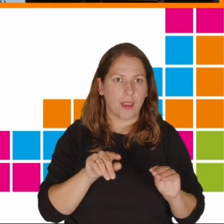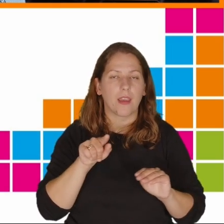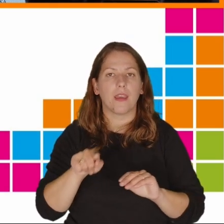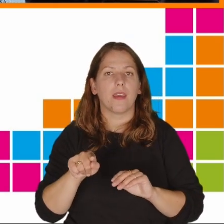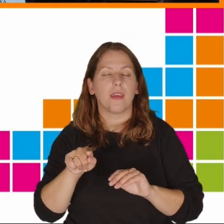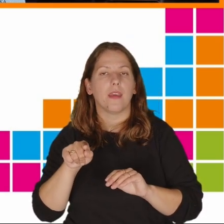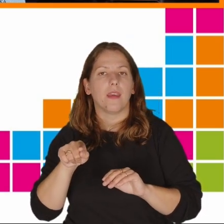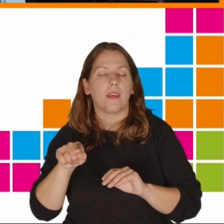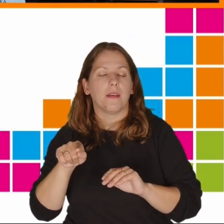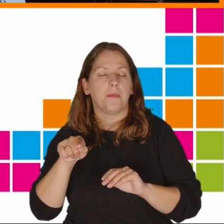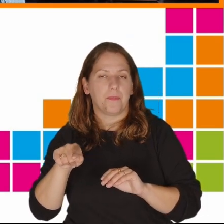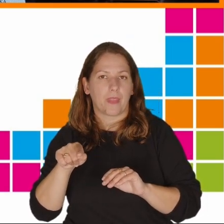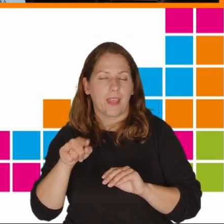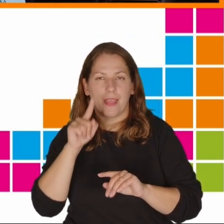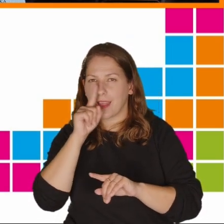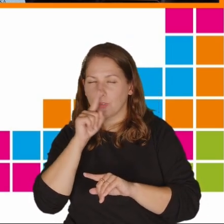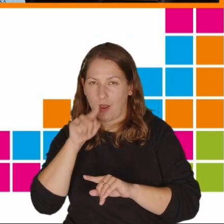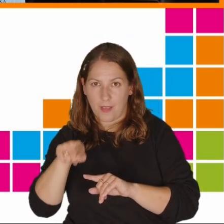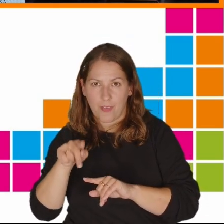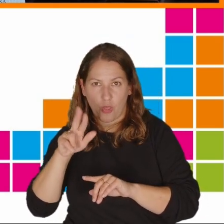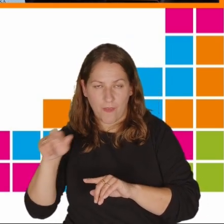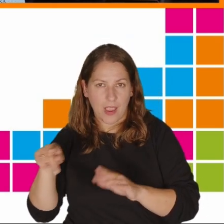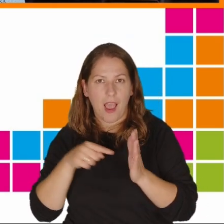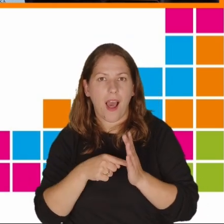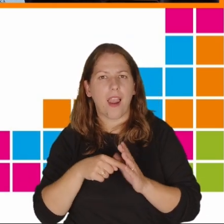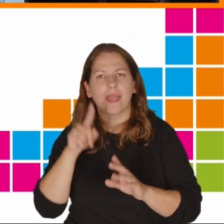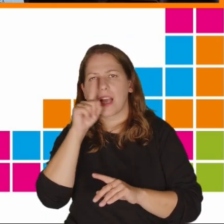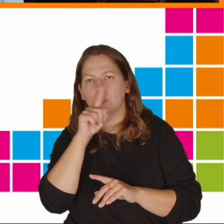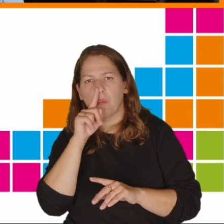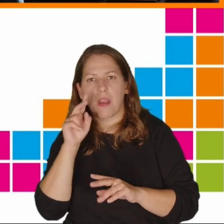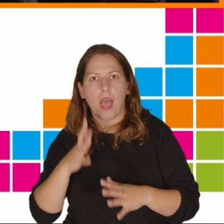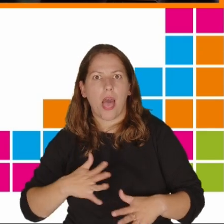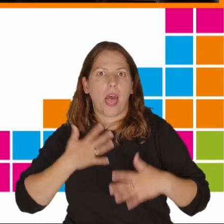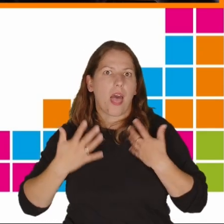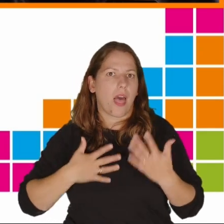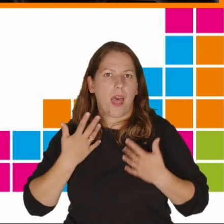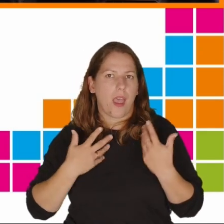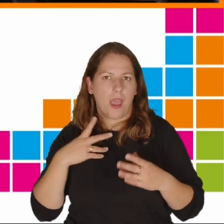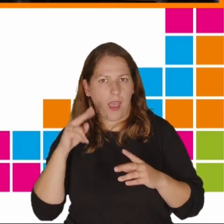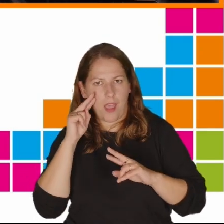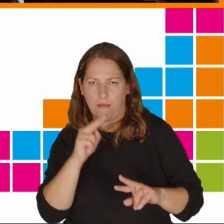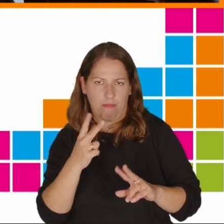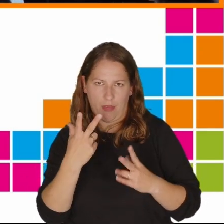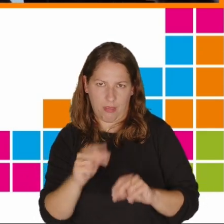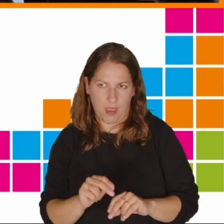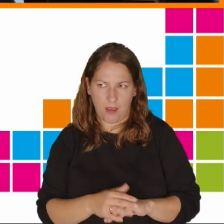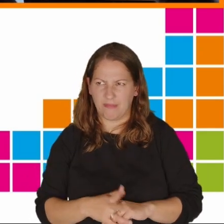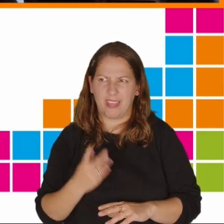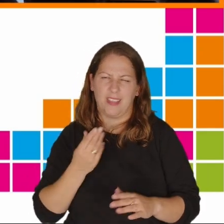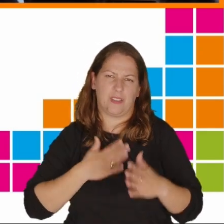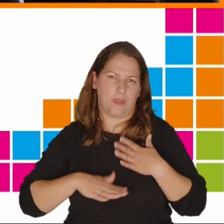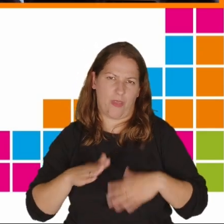Norwegii, ale nastolatkowie nie podchodzą do tego tak entuzjastycznie, no nie są